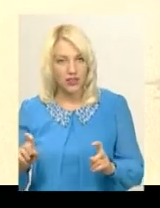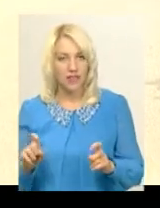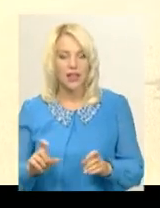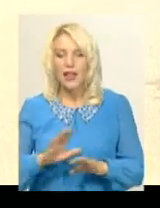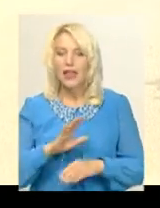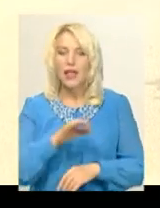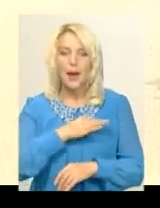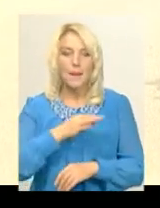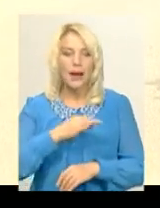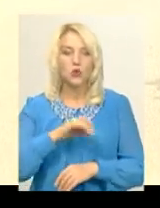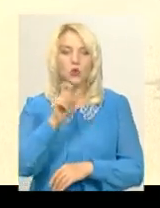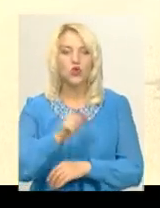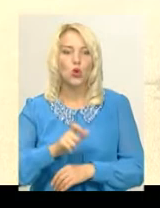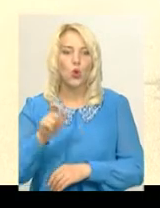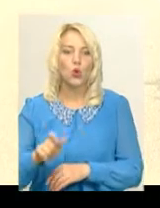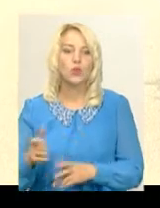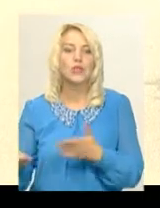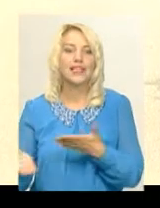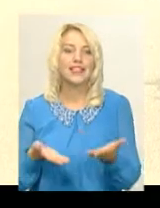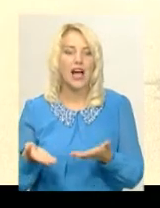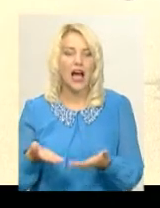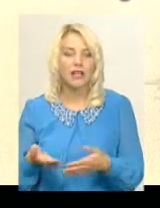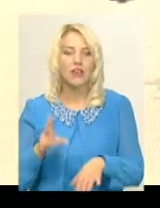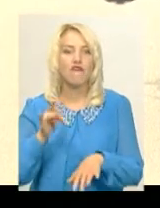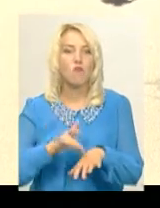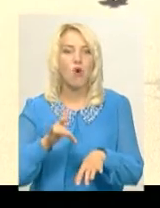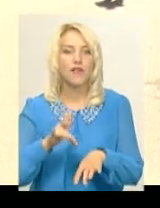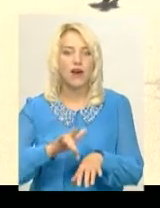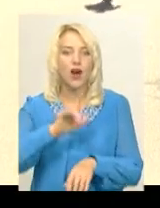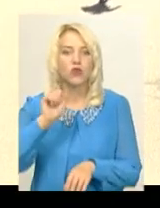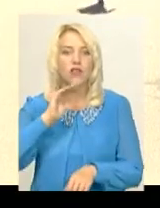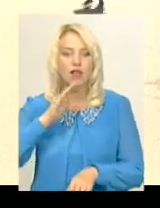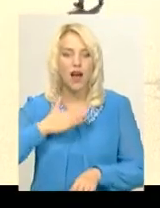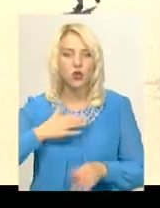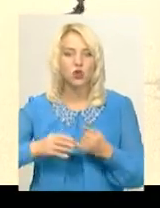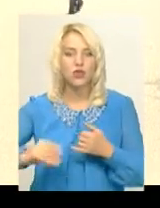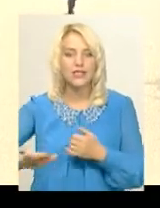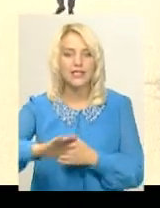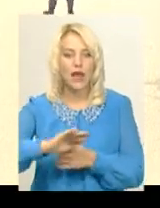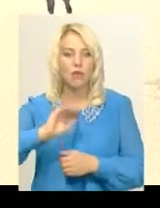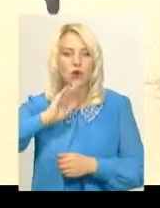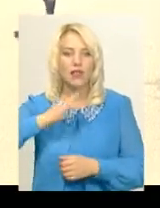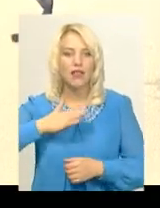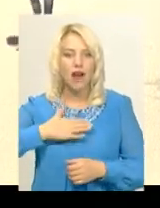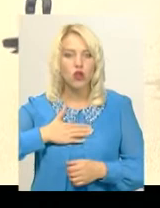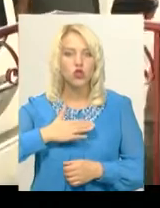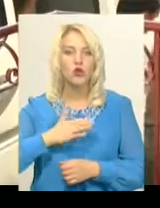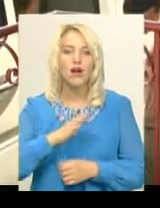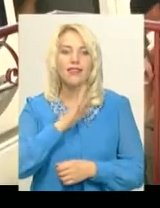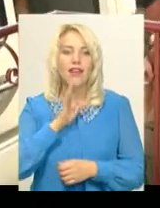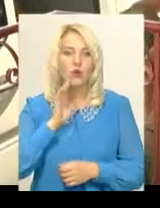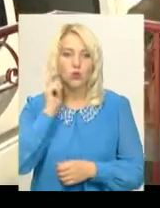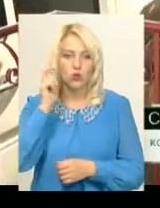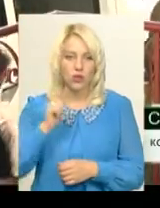небайдужі люди, які вболівають за нашу землю, за нашу неньку Україну».